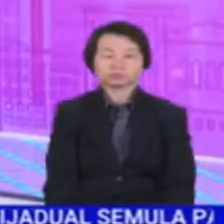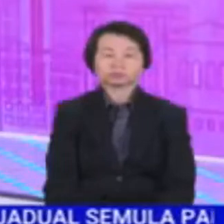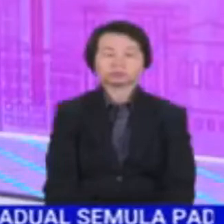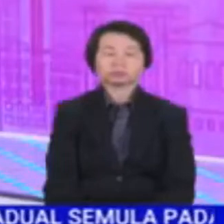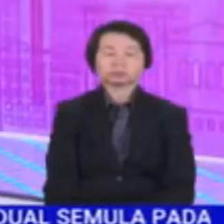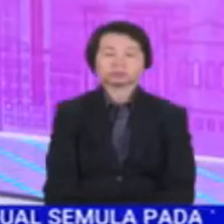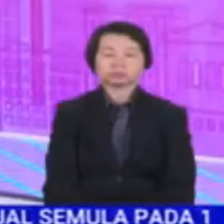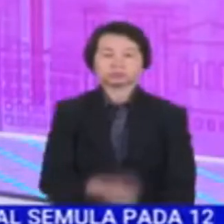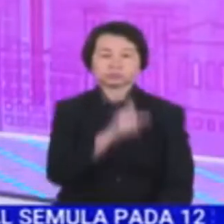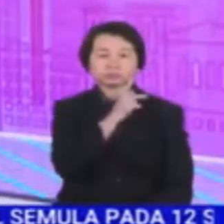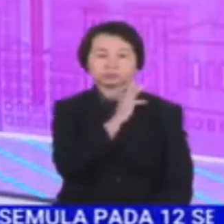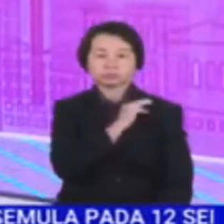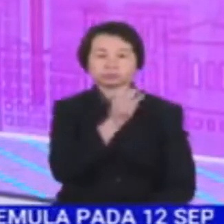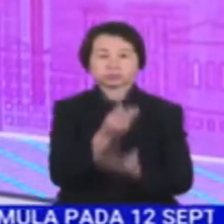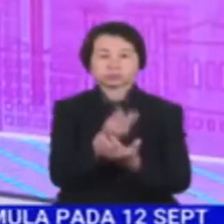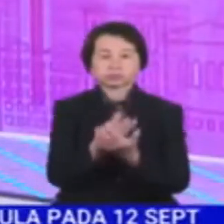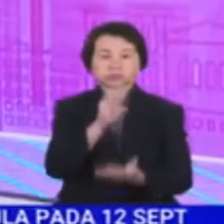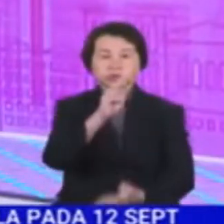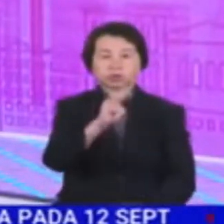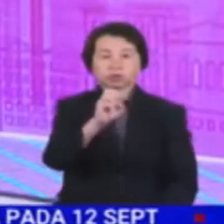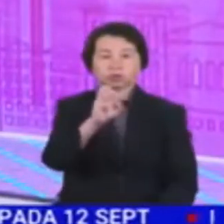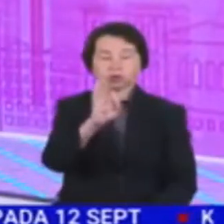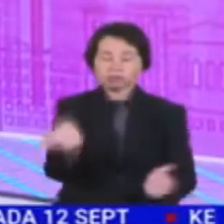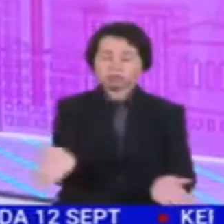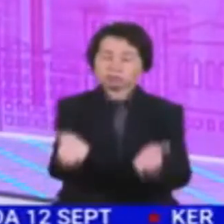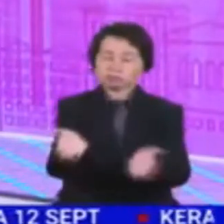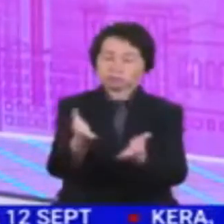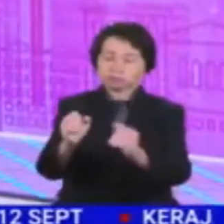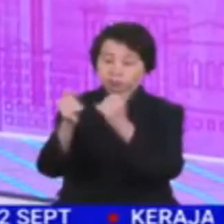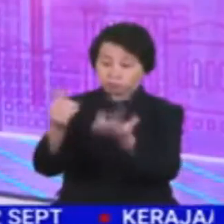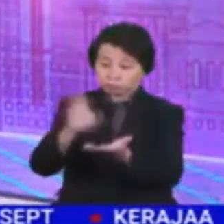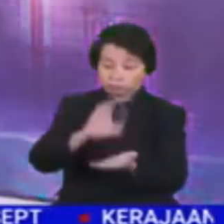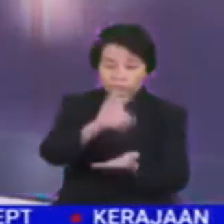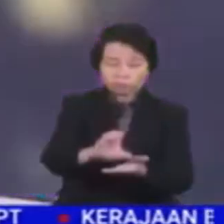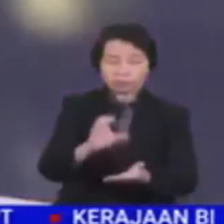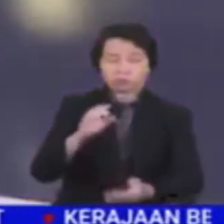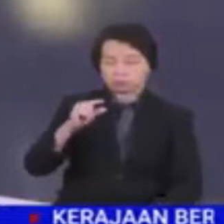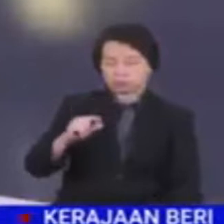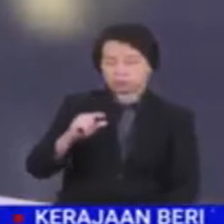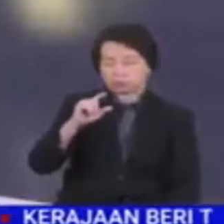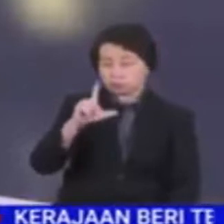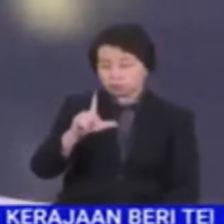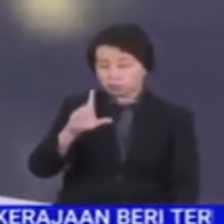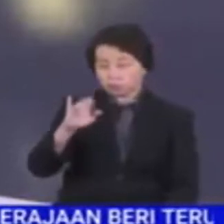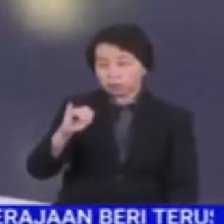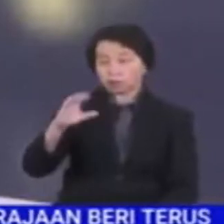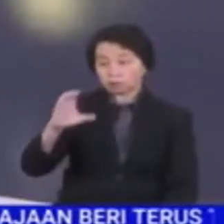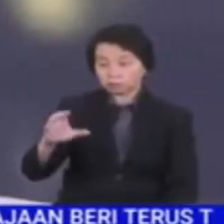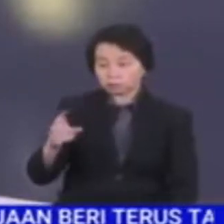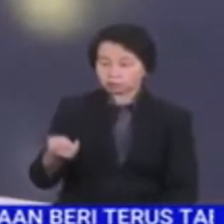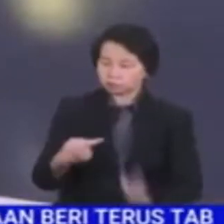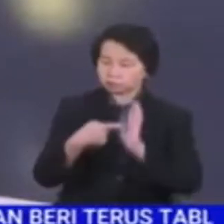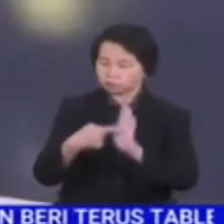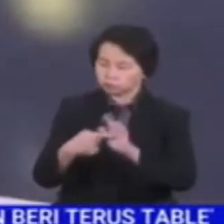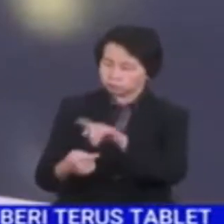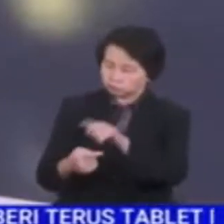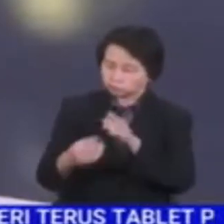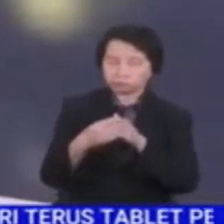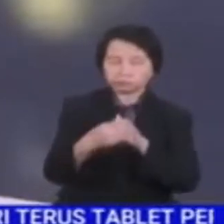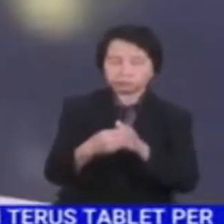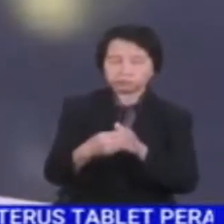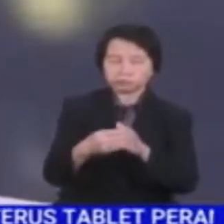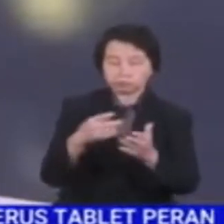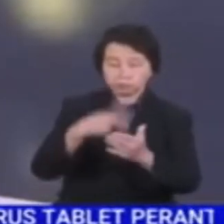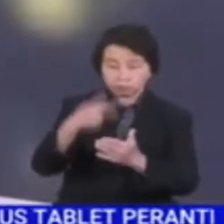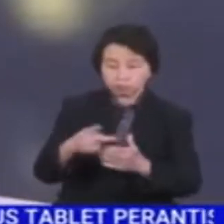Kementerian Kewangan menggalakkan syarikat pelaburan berkaitan kerajaan GLIC untuk menunjukkan kepimpinan pada